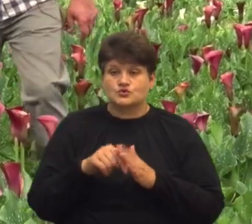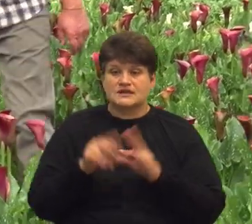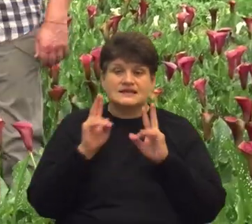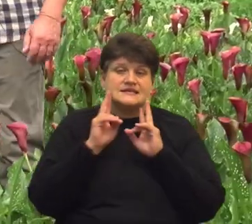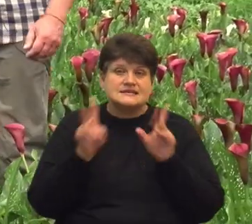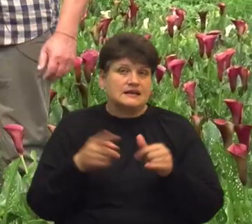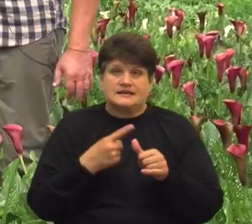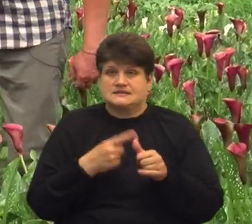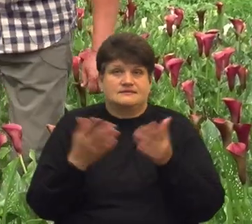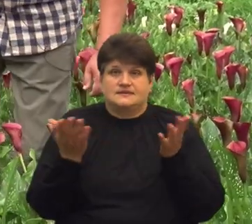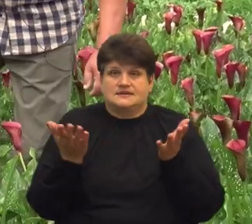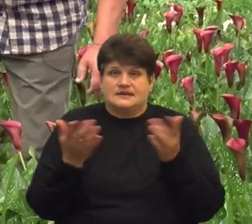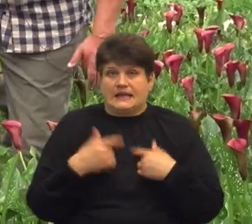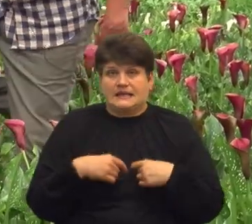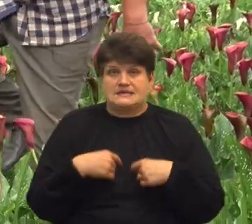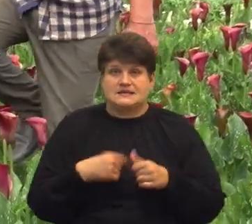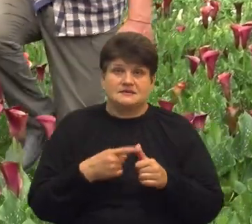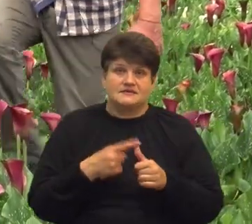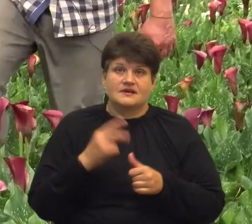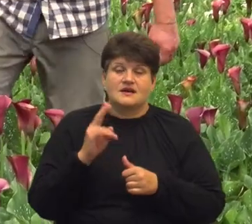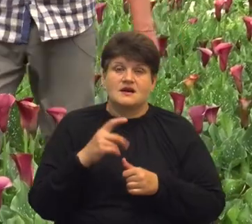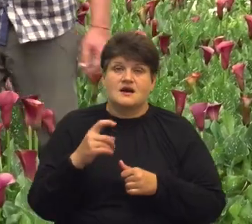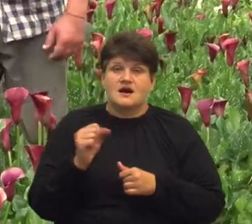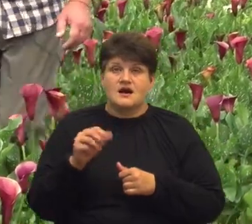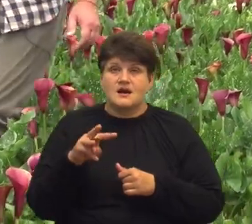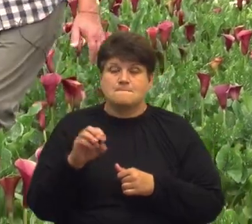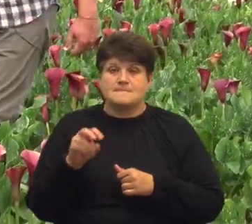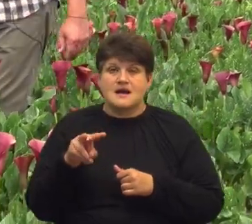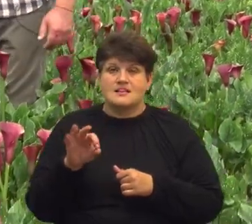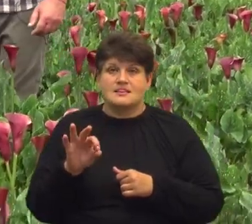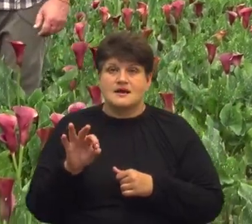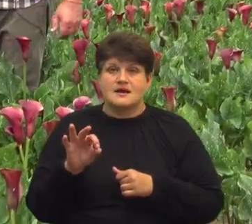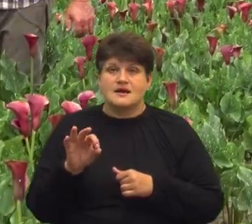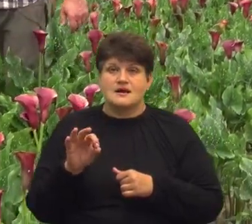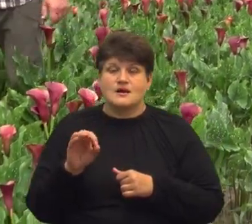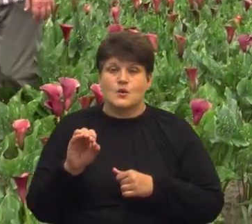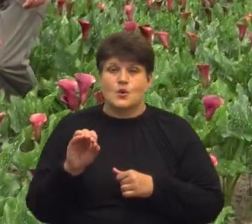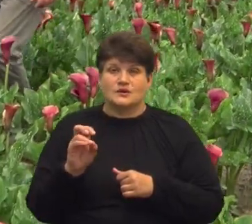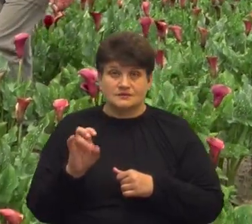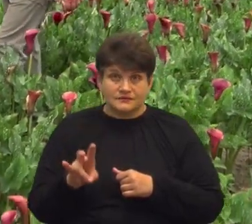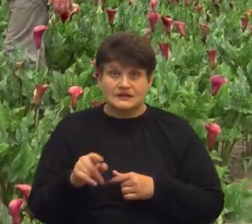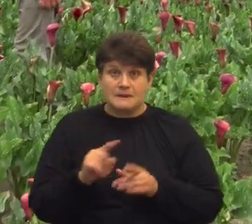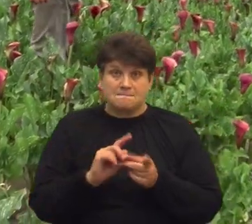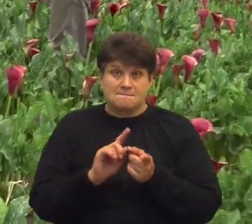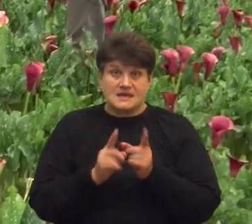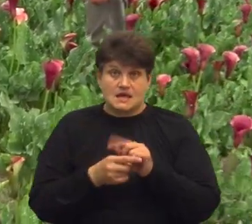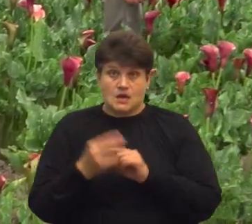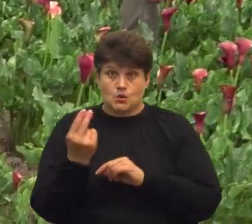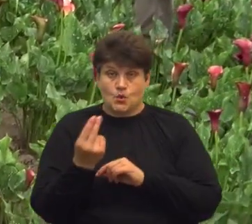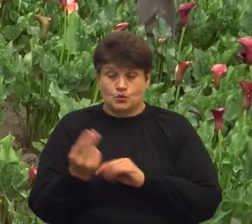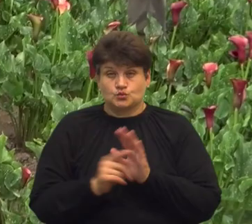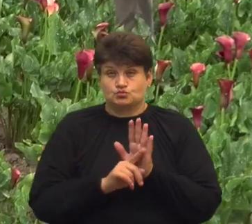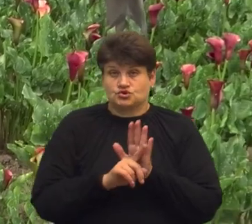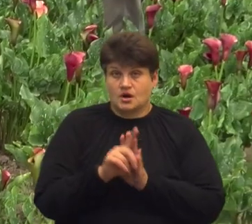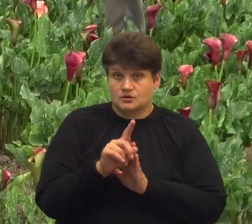вони називаються. Я сам для себе їх назвав хамелеони, тому що вони міняють колір. Вони спочатку